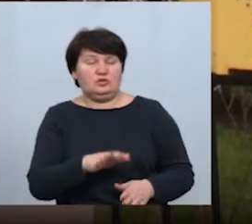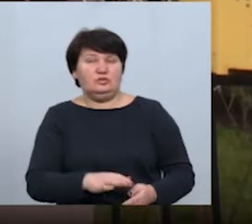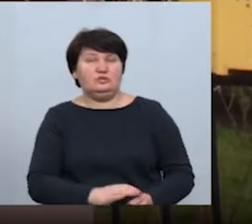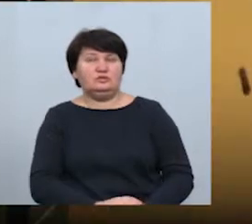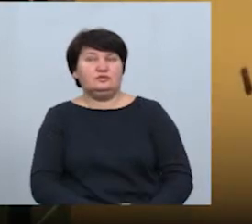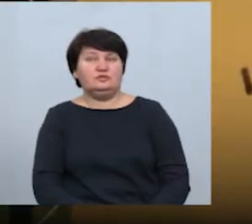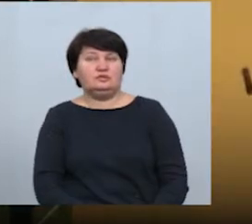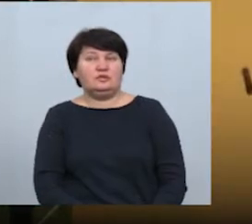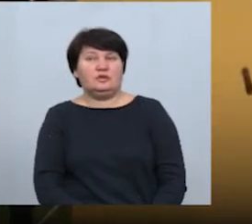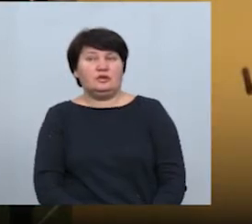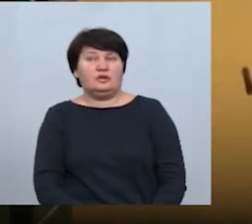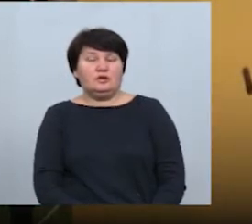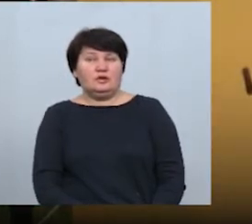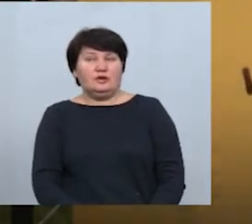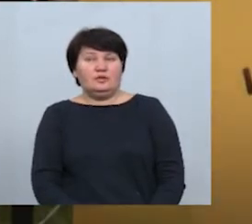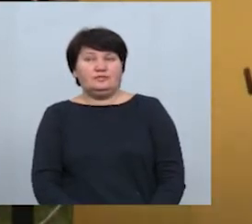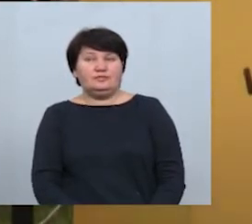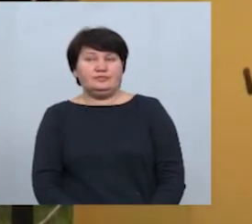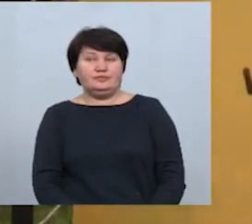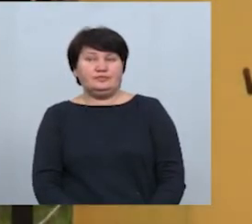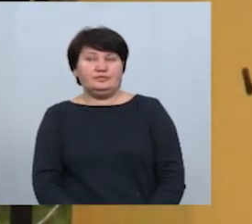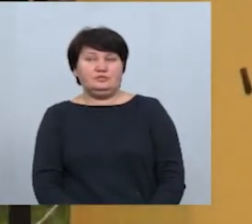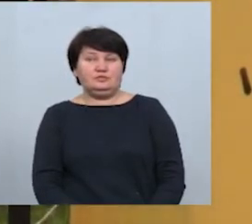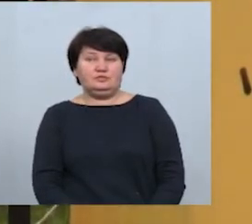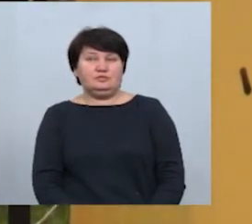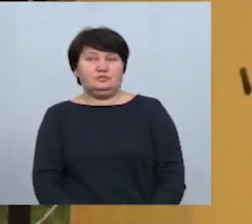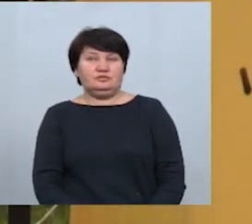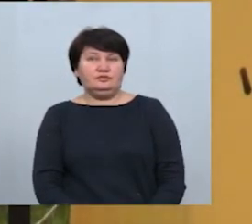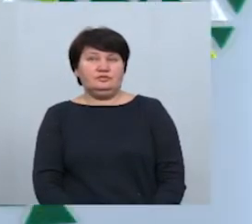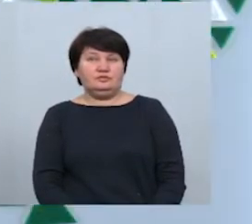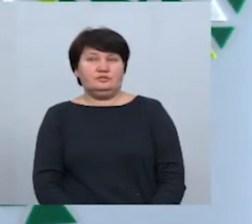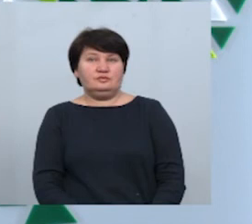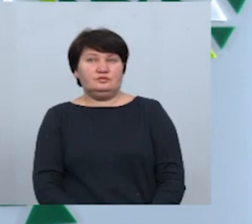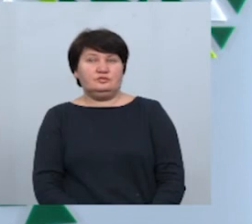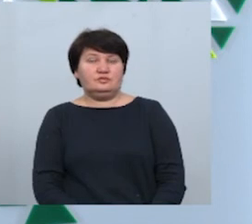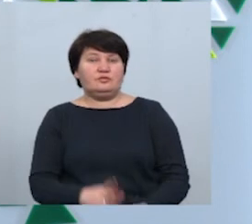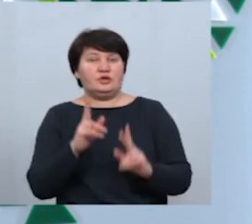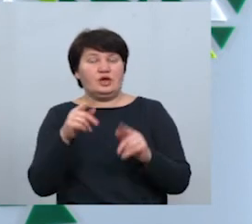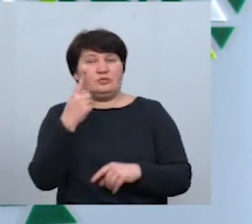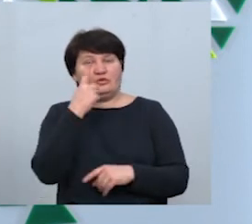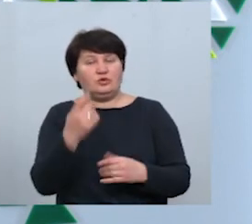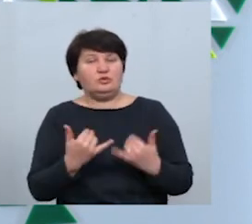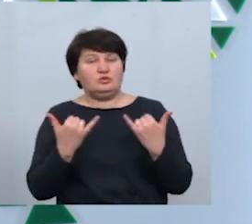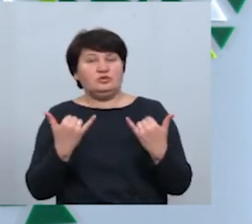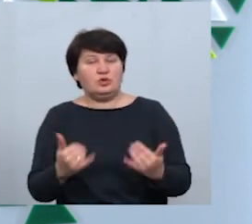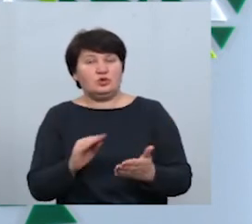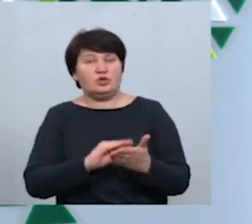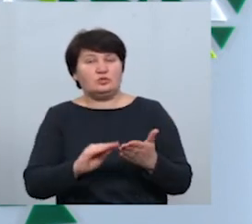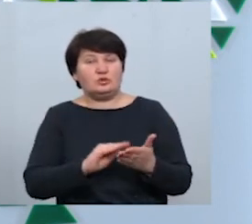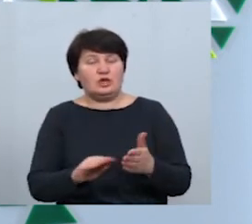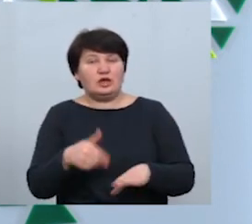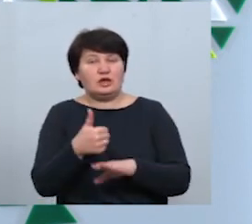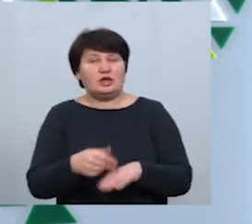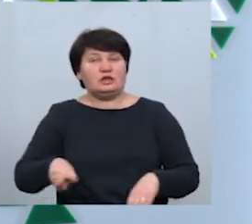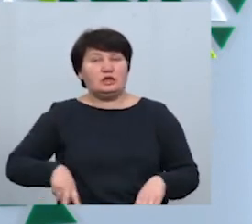Роман Булелик. Новини на Суспільному. Івано-Франківськ. Як повідомив сьогодні кореспондентам Суспільного генеральний